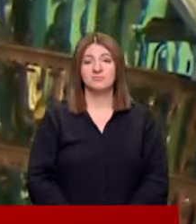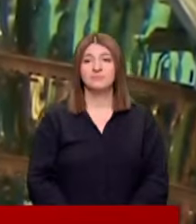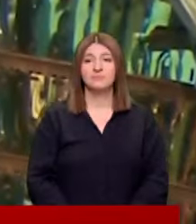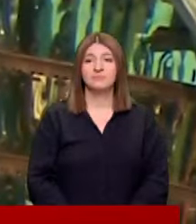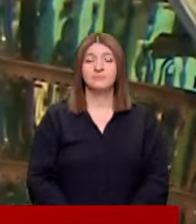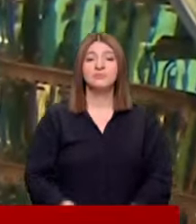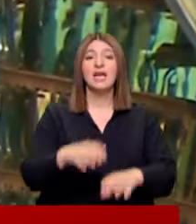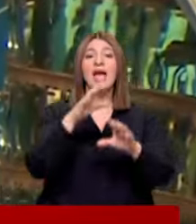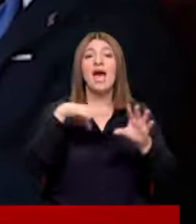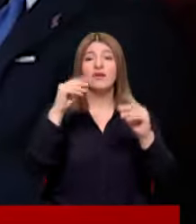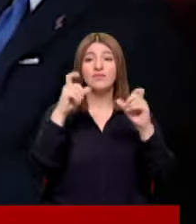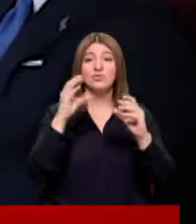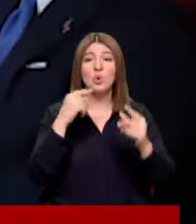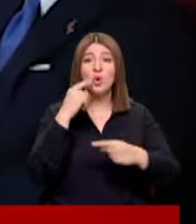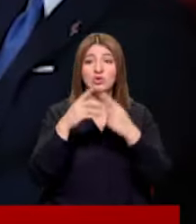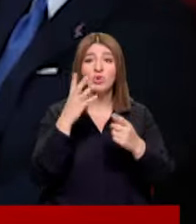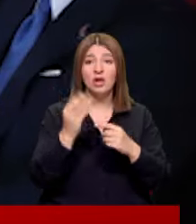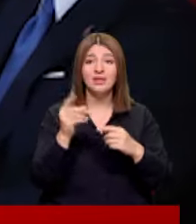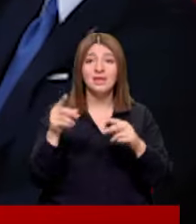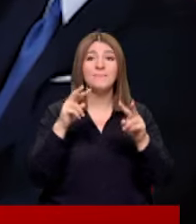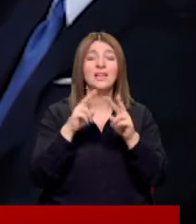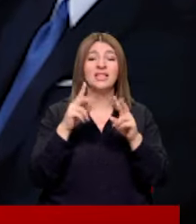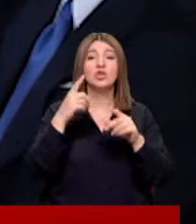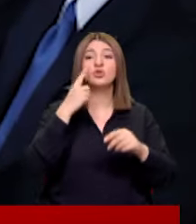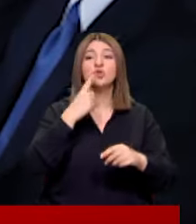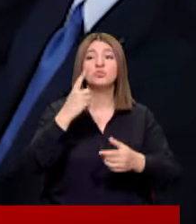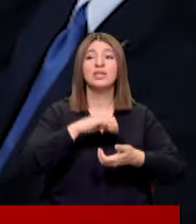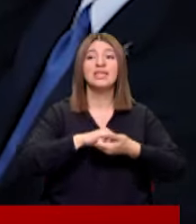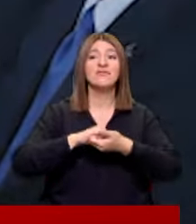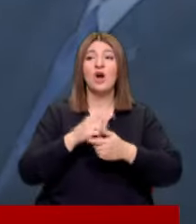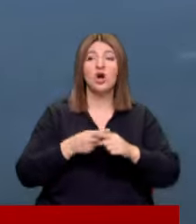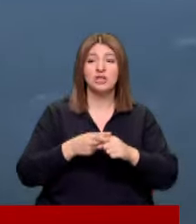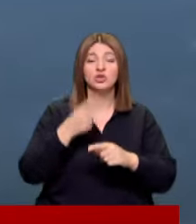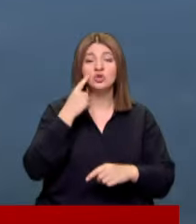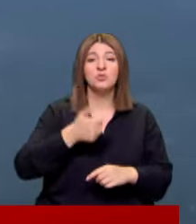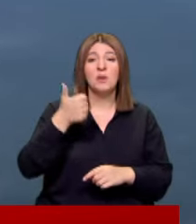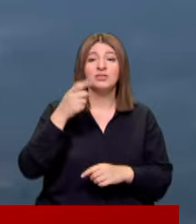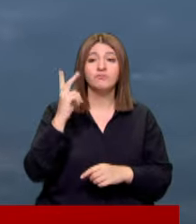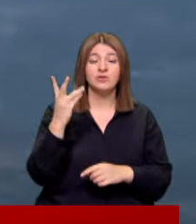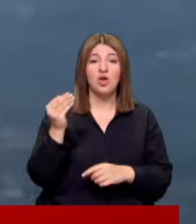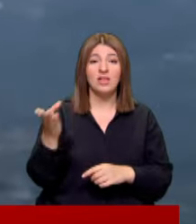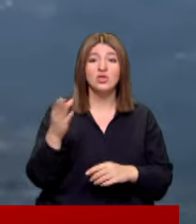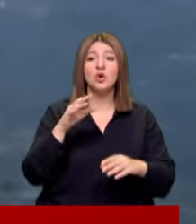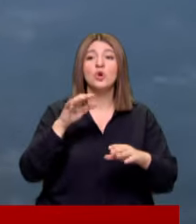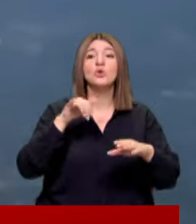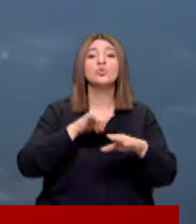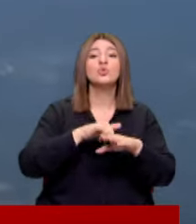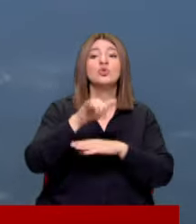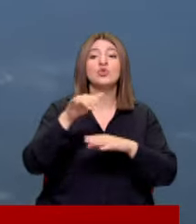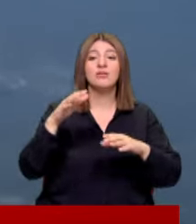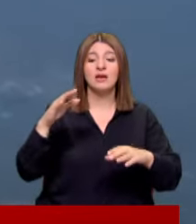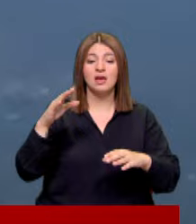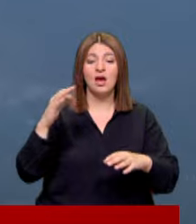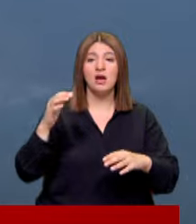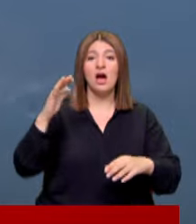Her karesi çok konuşulan Malazgirt'ten Cumhur İttifakı ortakları Cumhurbaşkanlığı'na ait Uçankale adı verilen